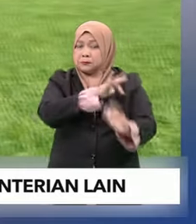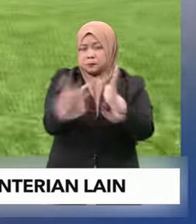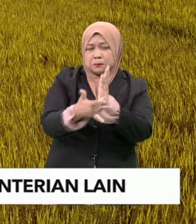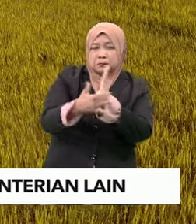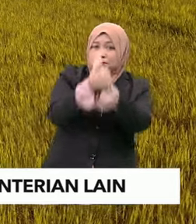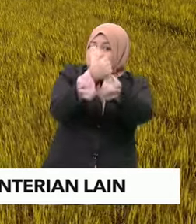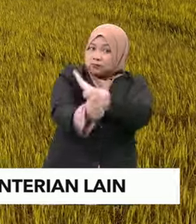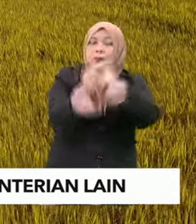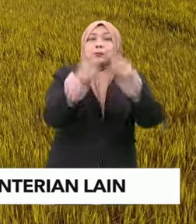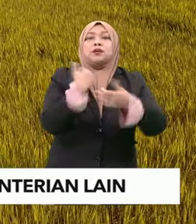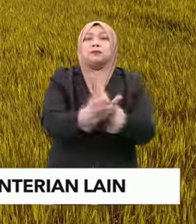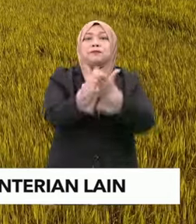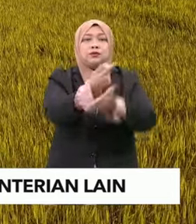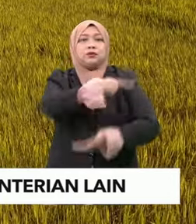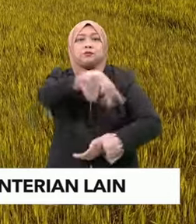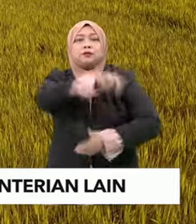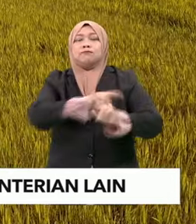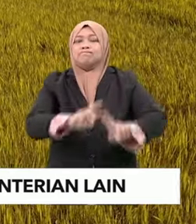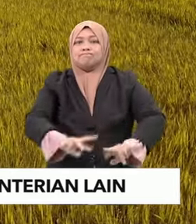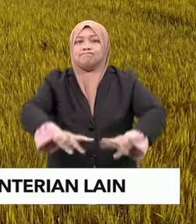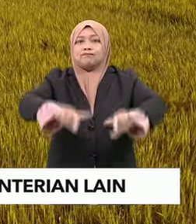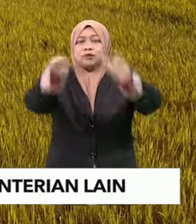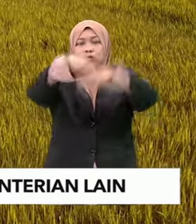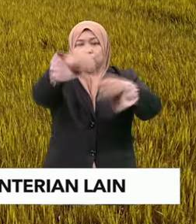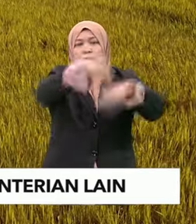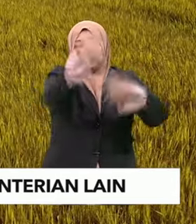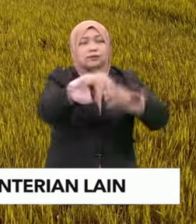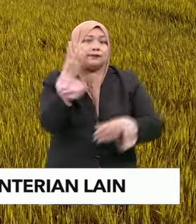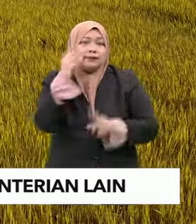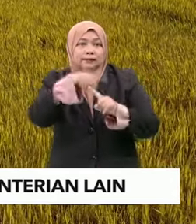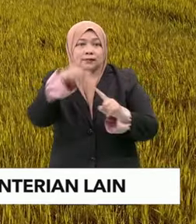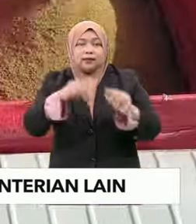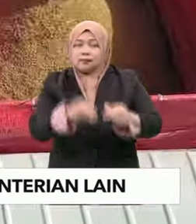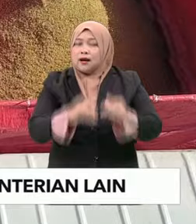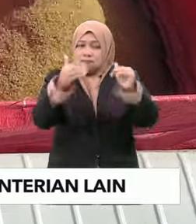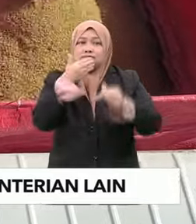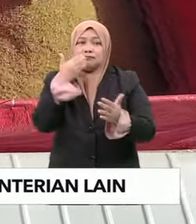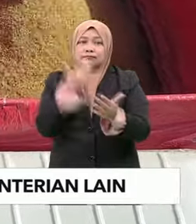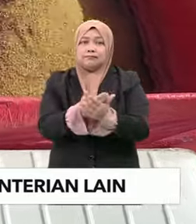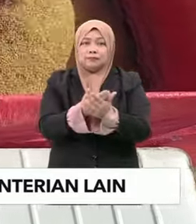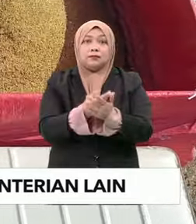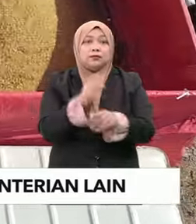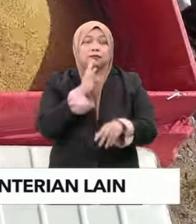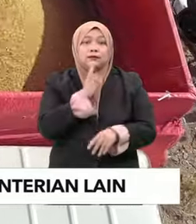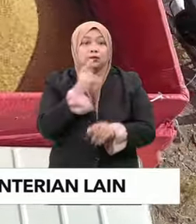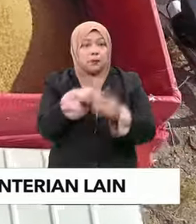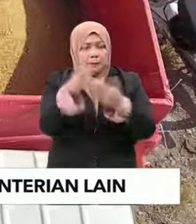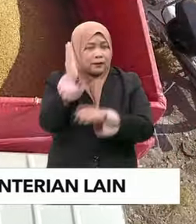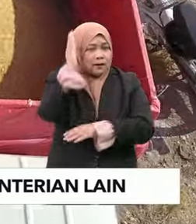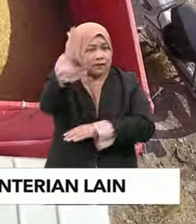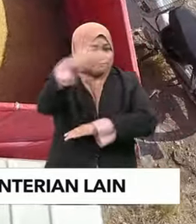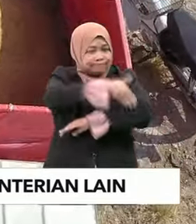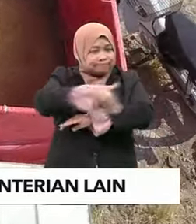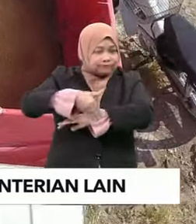negara dapat membantu kementerian meningkatkan pengeluaran serta kualiti beras di tahap terbaik. Beliau berkata untuk pelan jangka masa